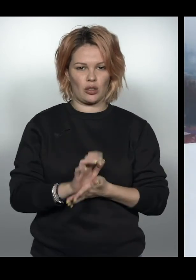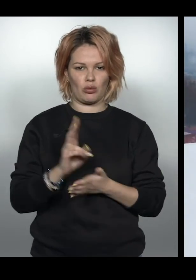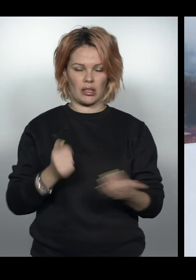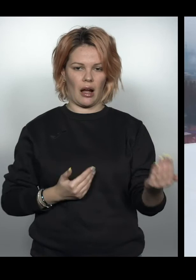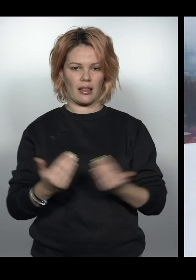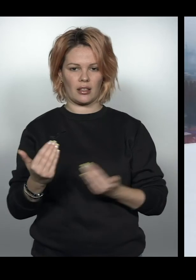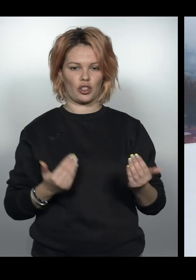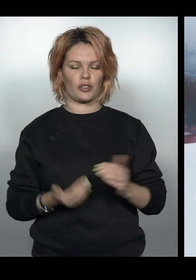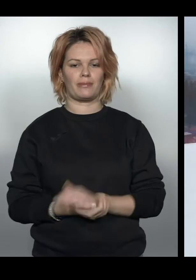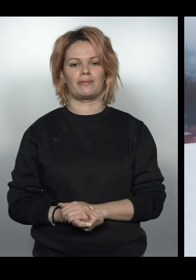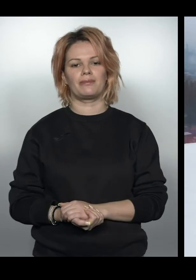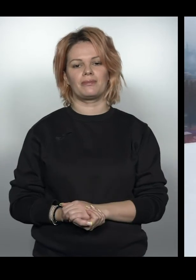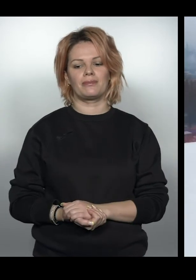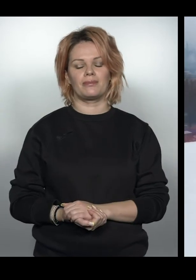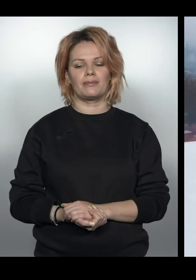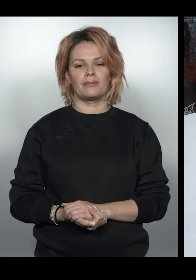Ви маєте тиснути на лижу.